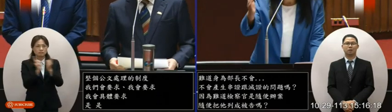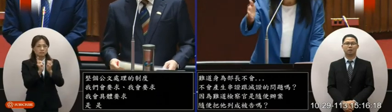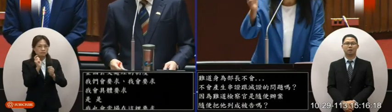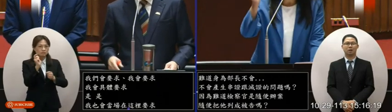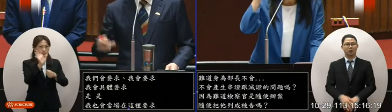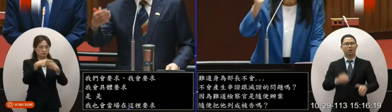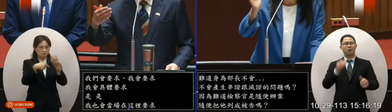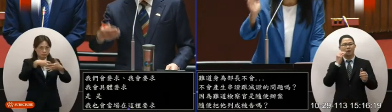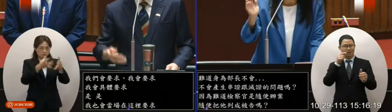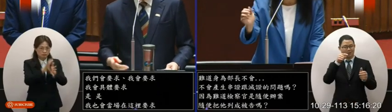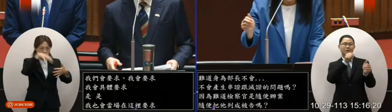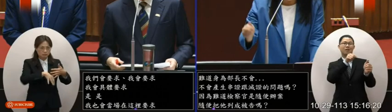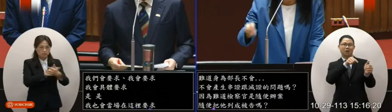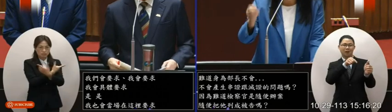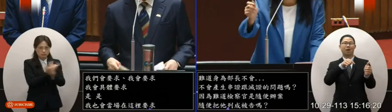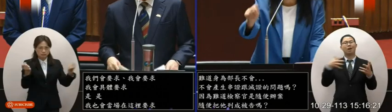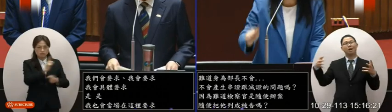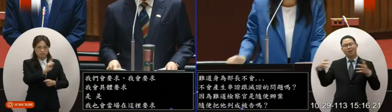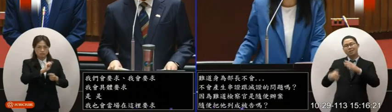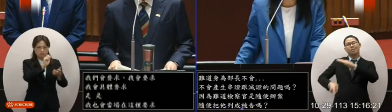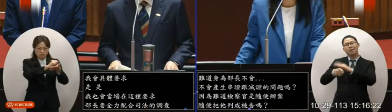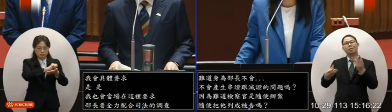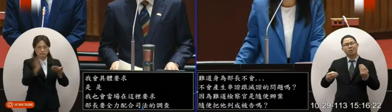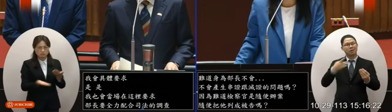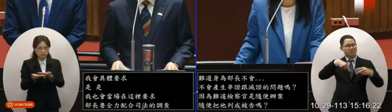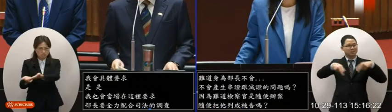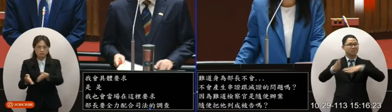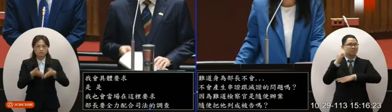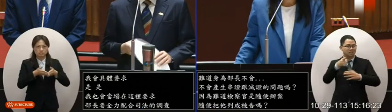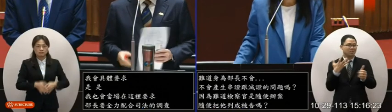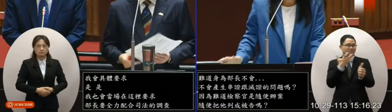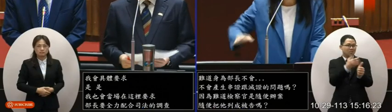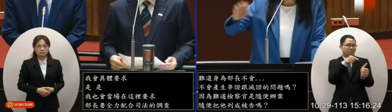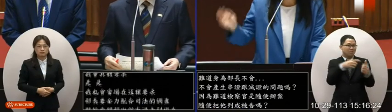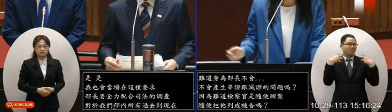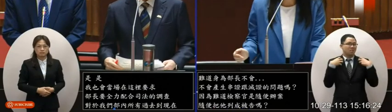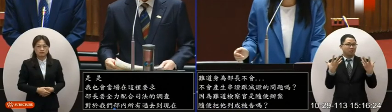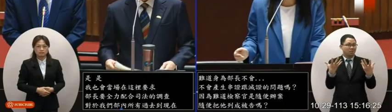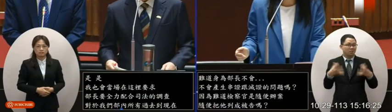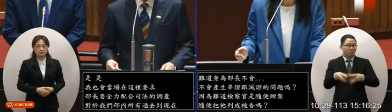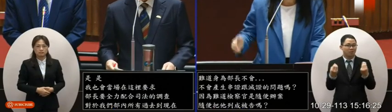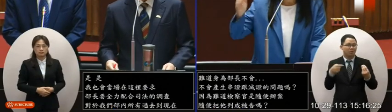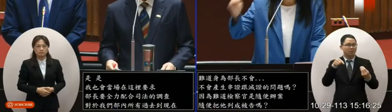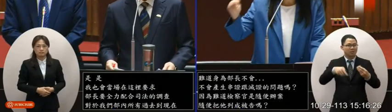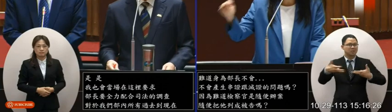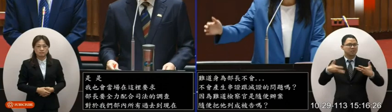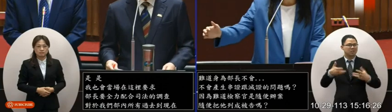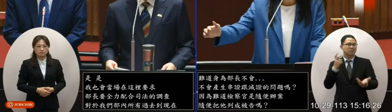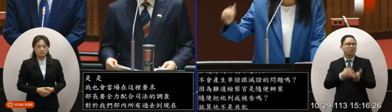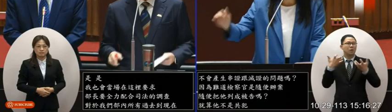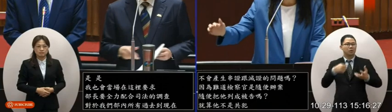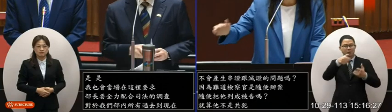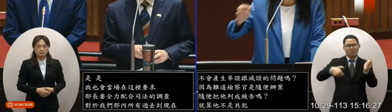過去的何的資料難道都沒有行政責任嗎那麼大的一個案件身為